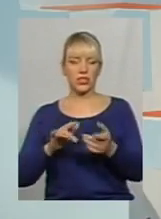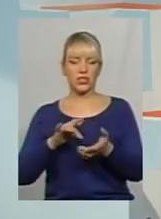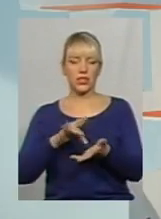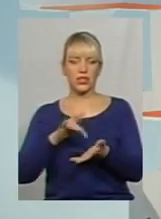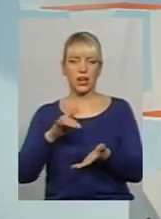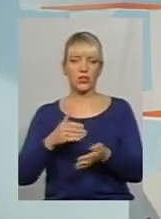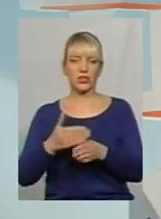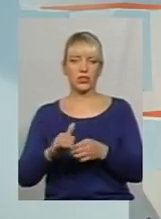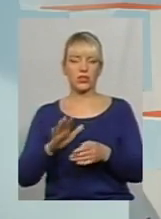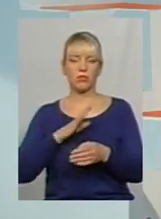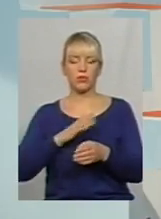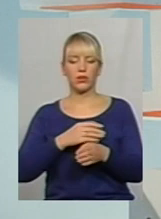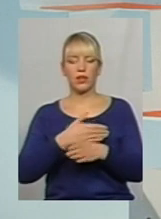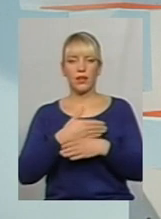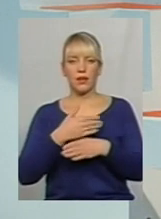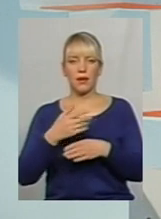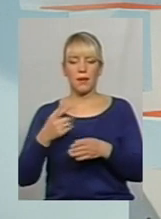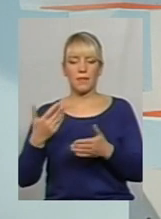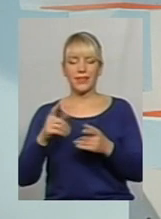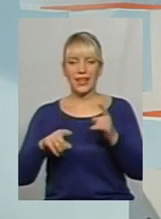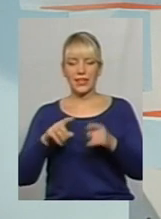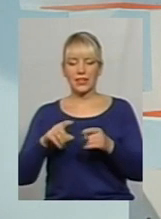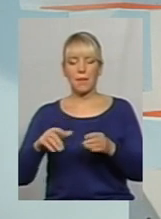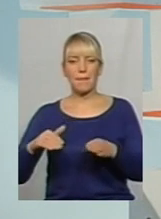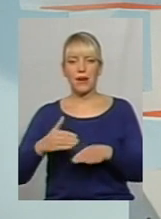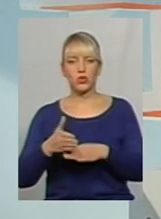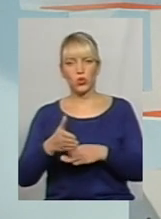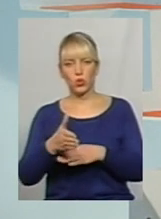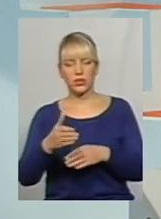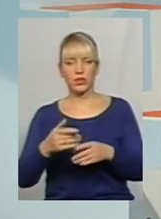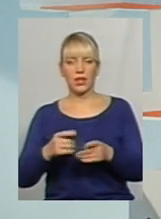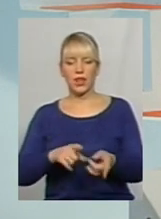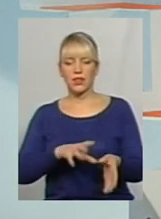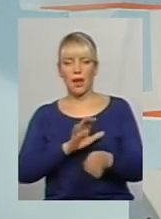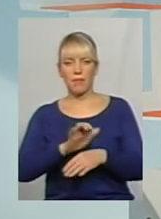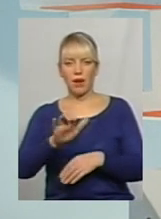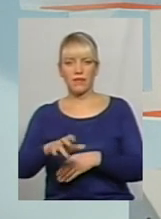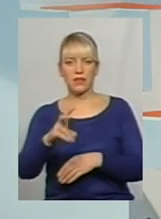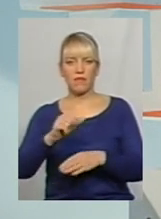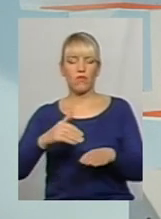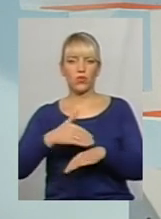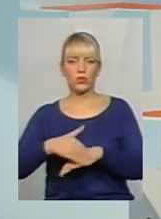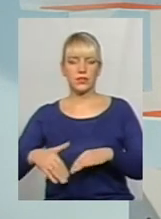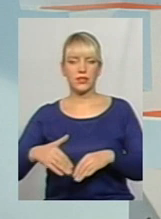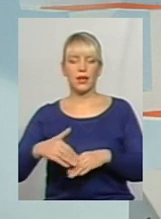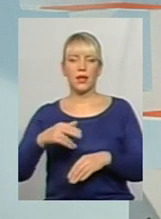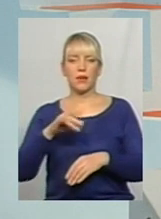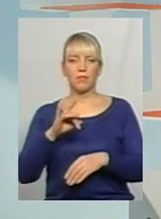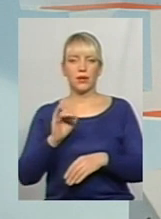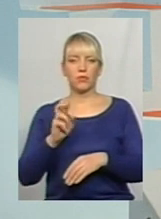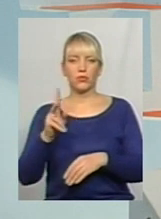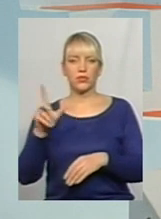маршрути, направлені на вулицю Прибурську. Ну і самим основним завданням було безпосередньо